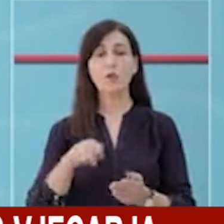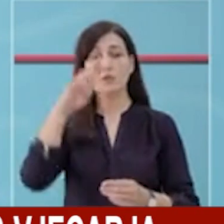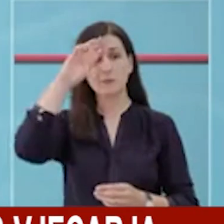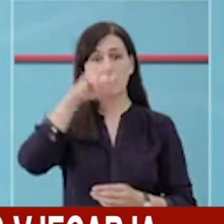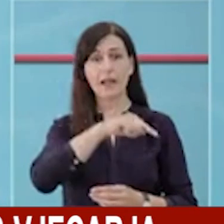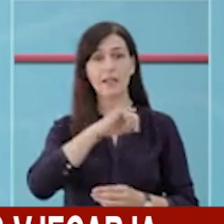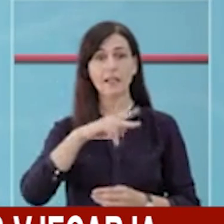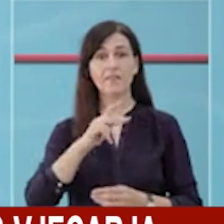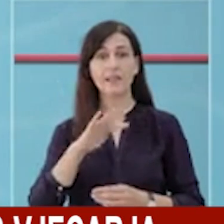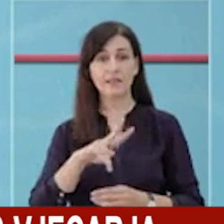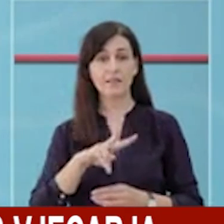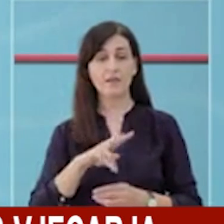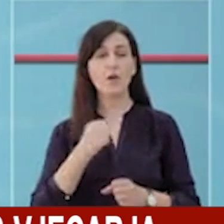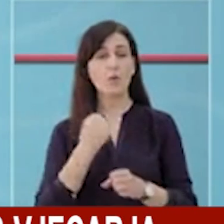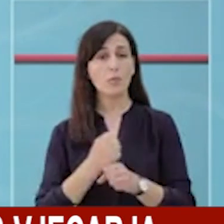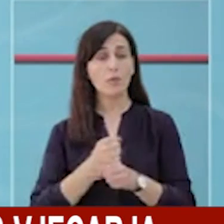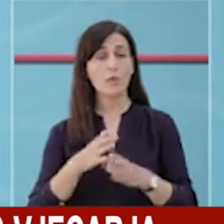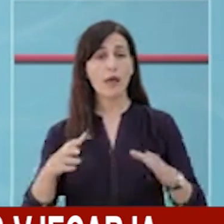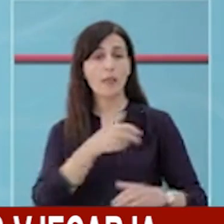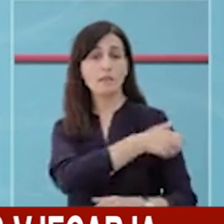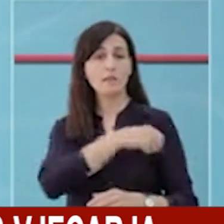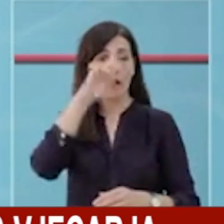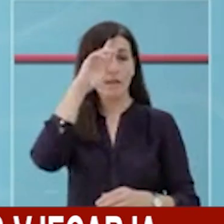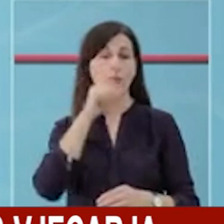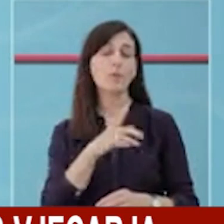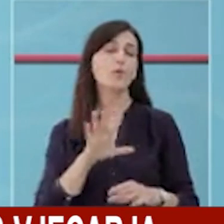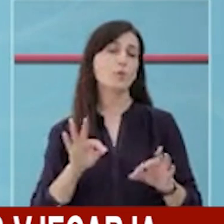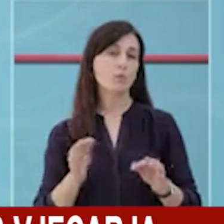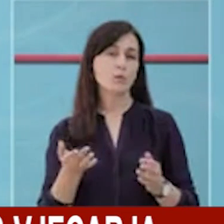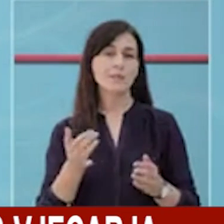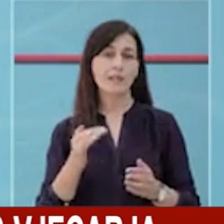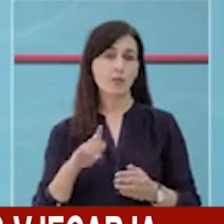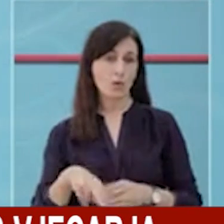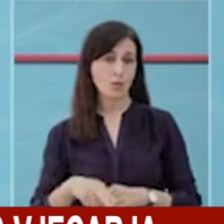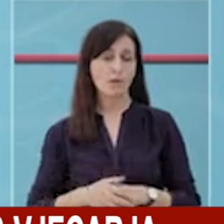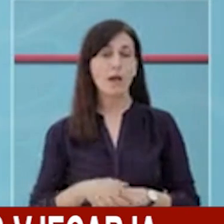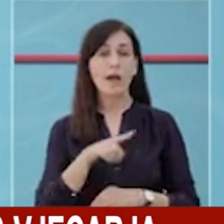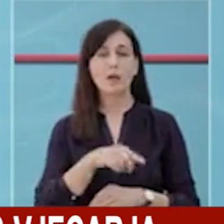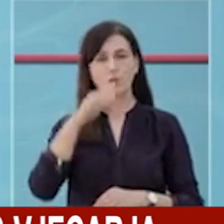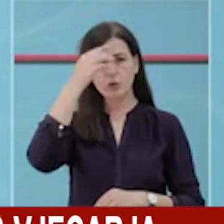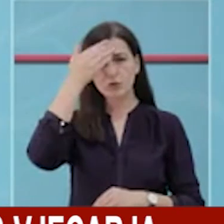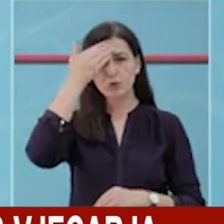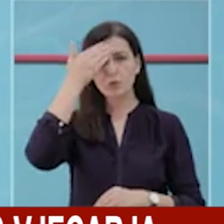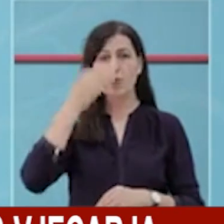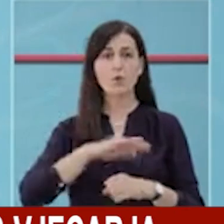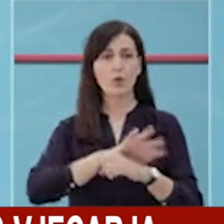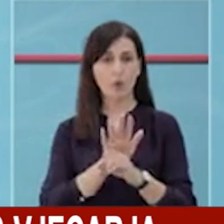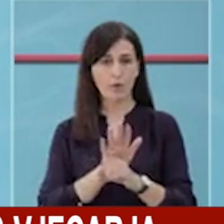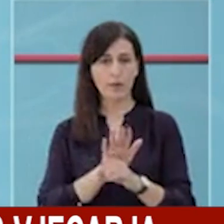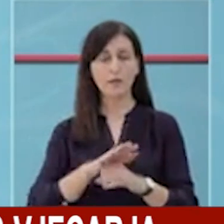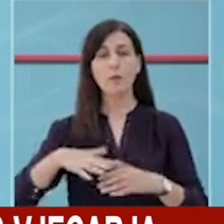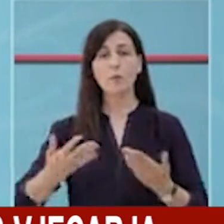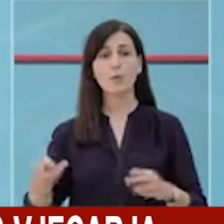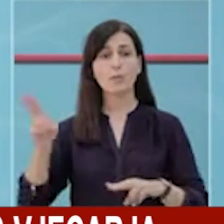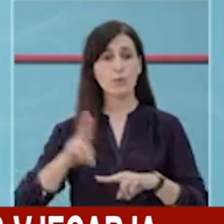me gjithë mjekimin intensiv dhe përkujdesin e mjekve. Shtadjet vjeçaria e prej kur nga COVID-19, vuan të nga një forme